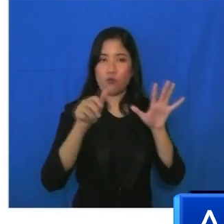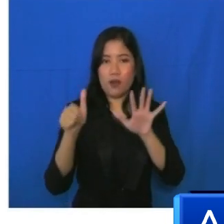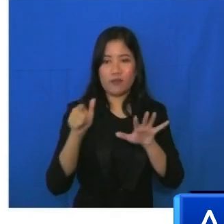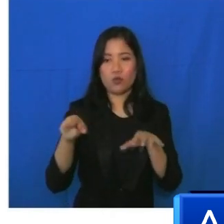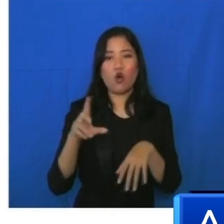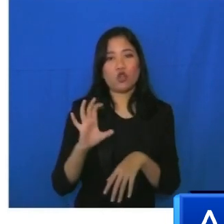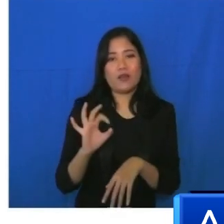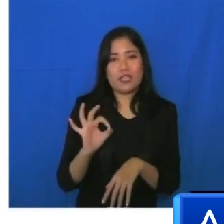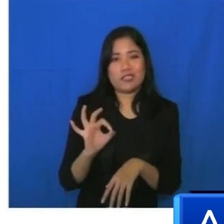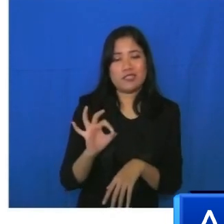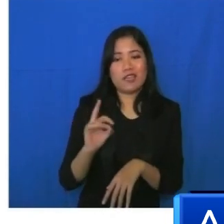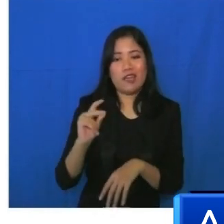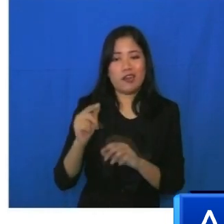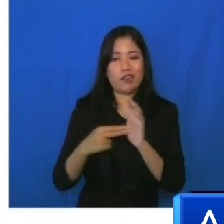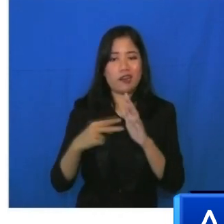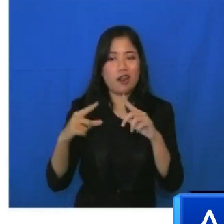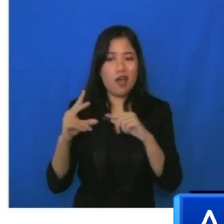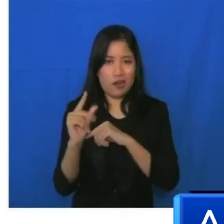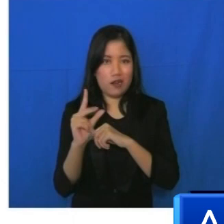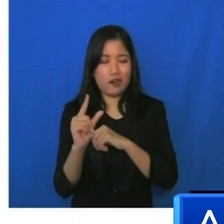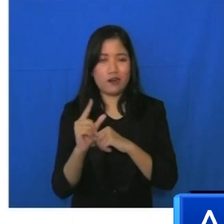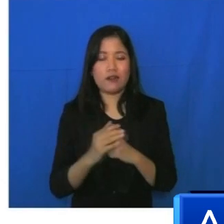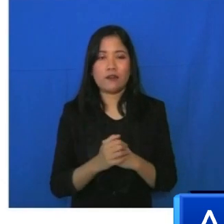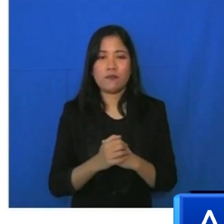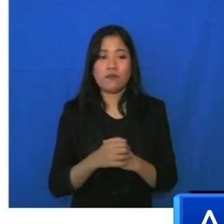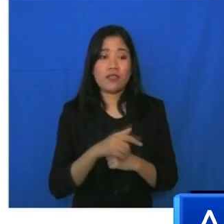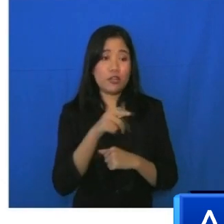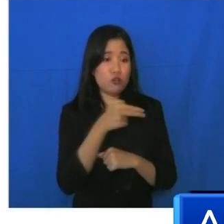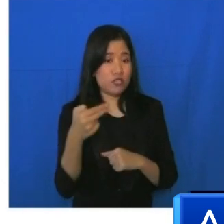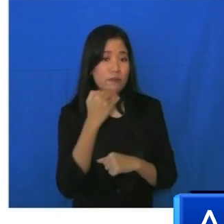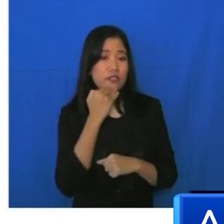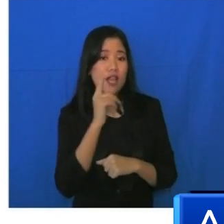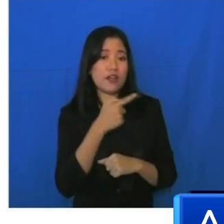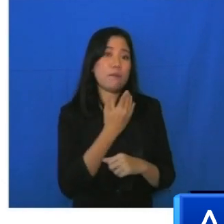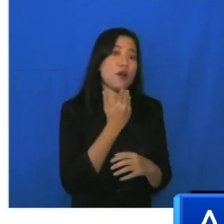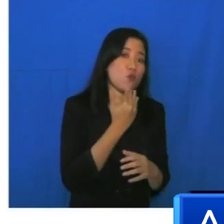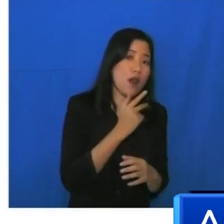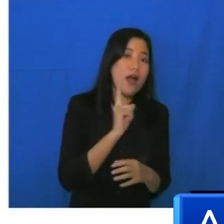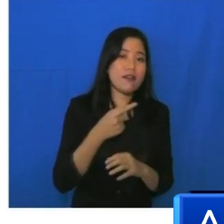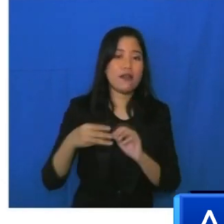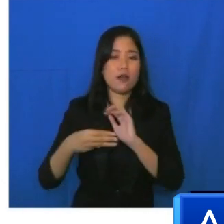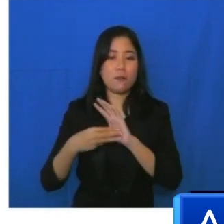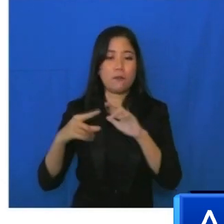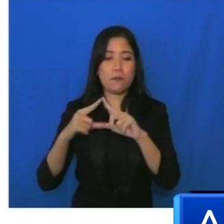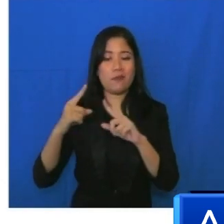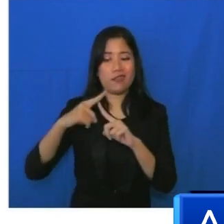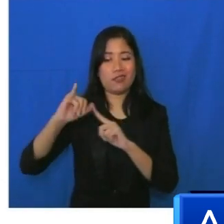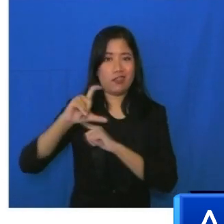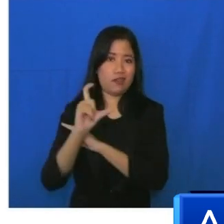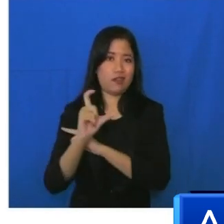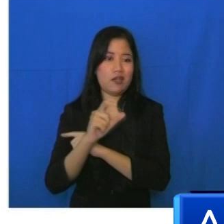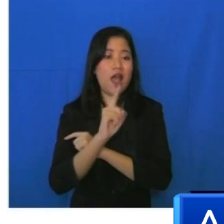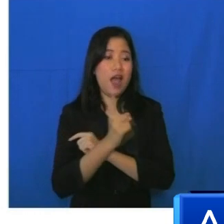RNA untuk ekstraktor. Biasanya di Indonesia itu adalah ada yang manual, ada yang metik juga. Nah ini kita hadirkan dua buah